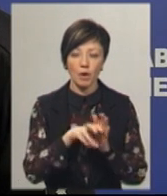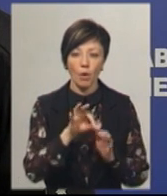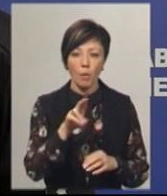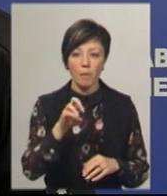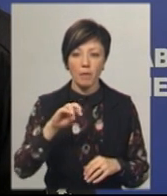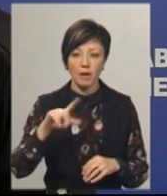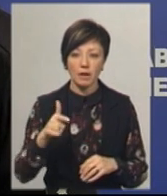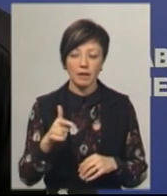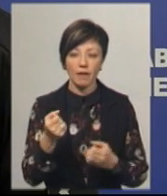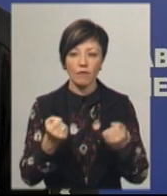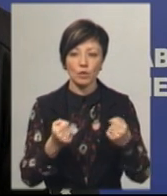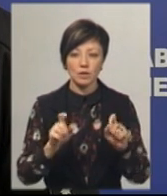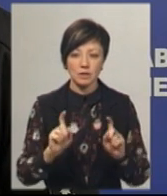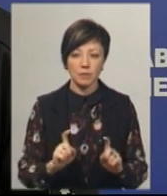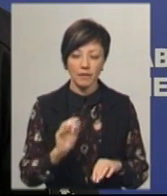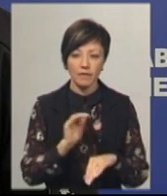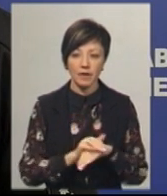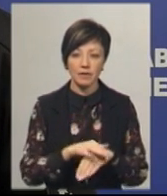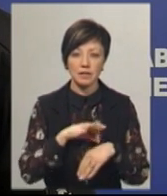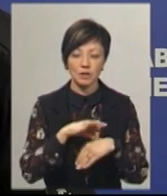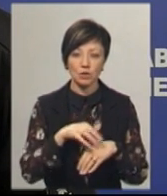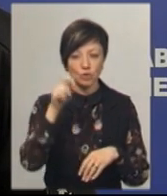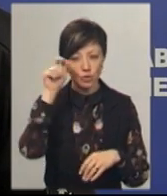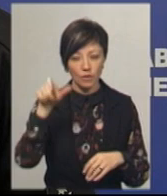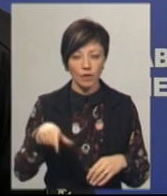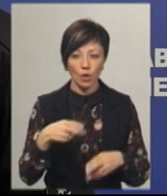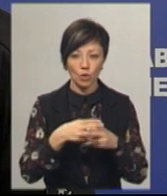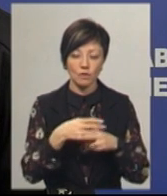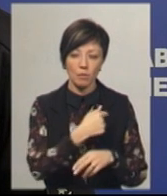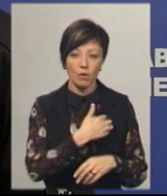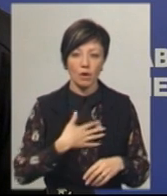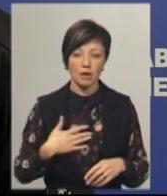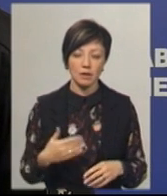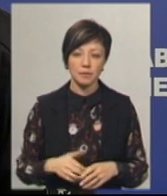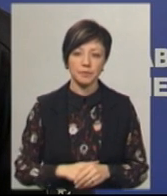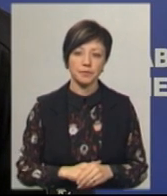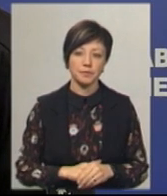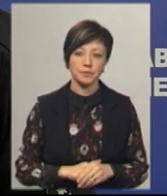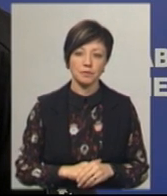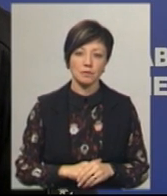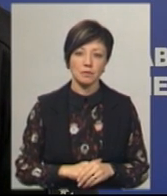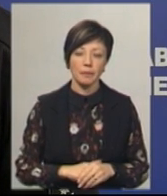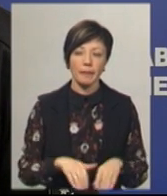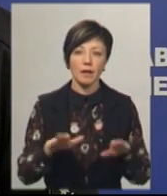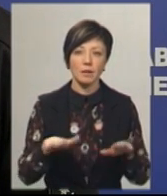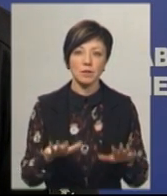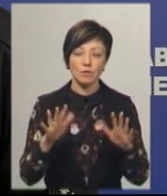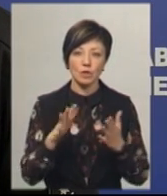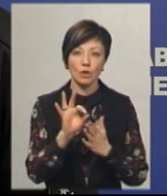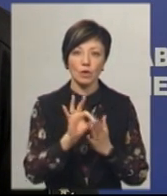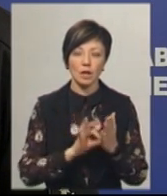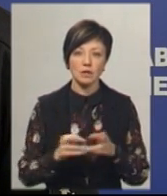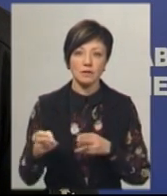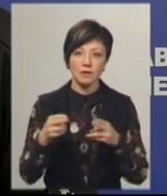Вектора» він на водійському сидінні виявив тіло чоловіка з ножовим пораненням в районі грудної клітини. На місце події одразу